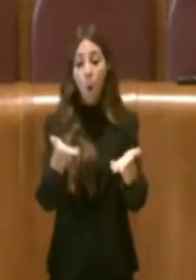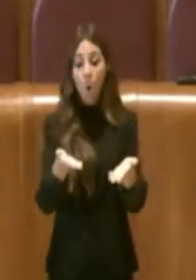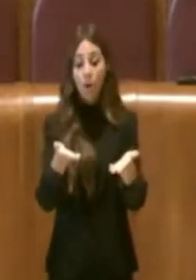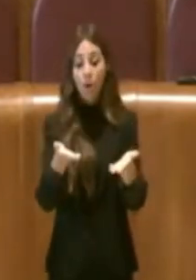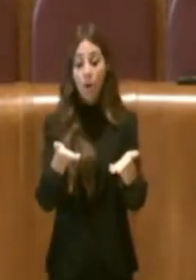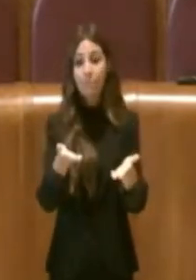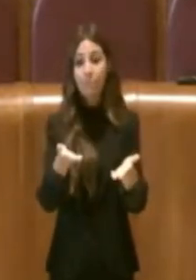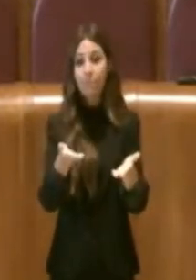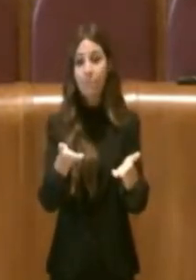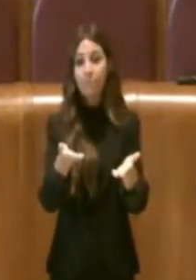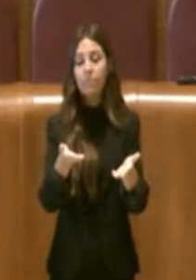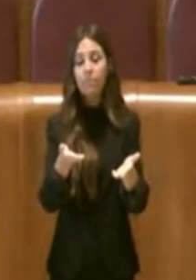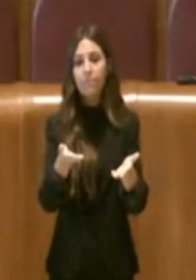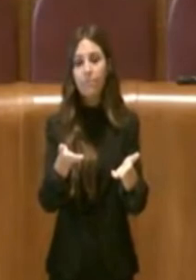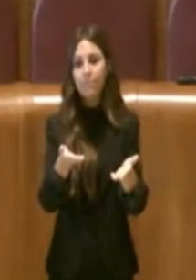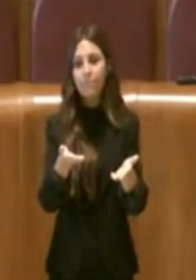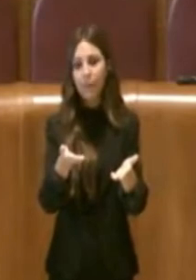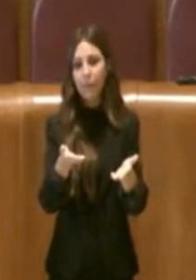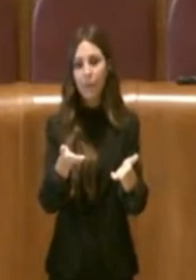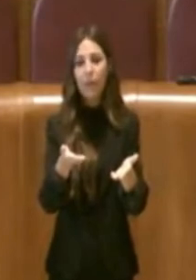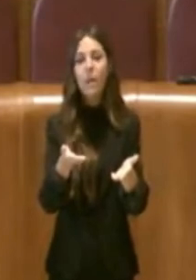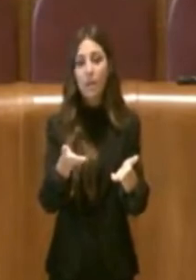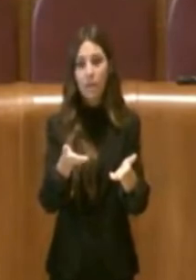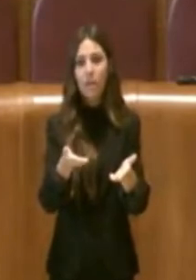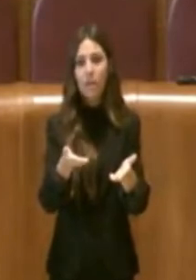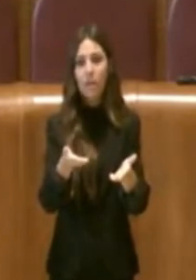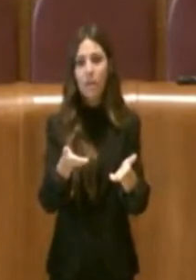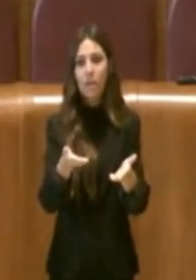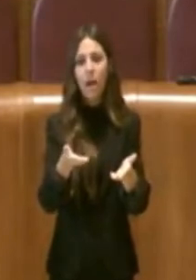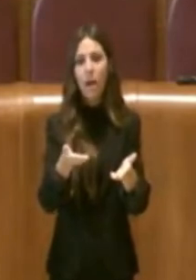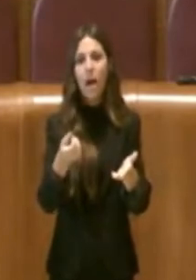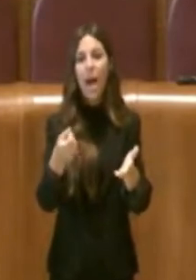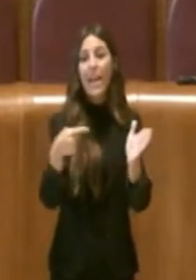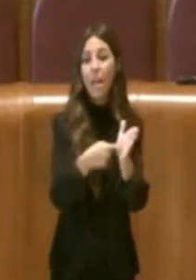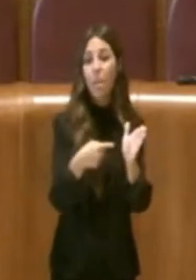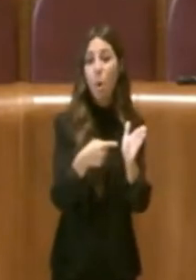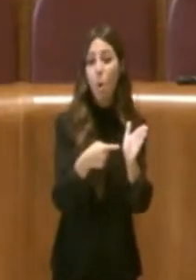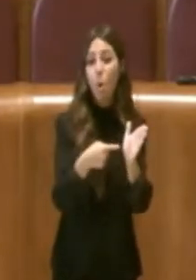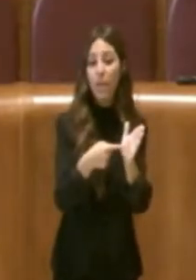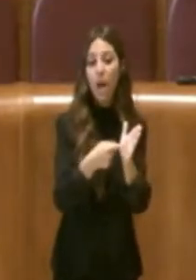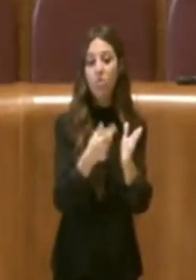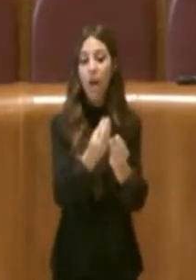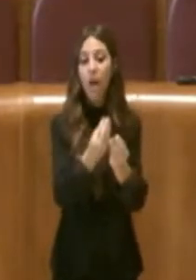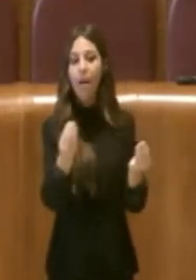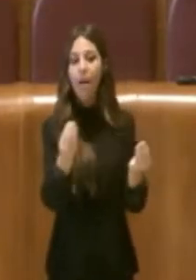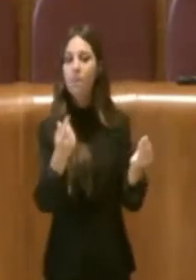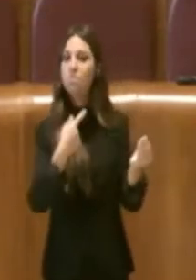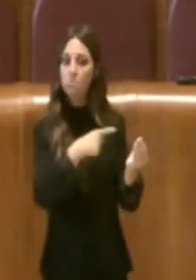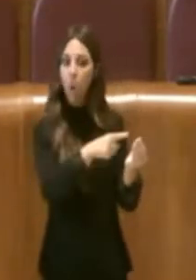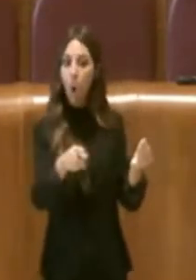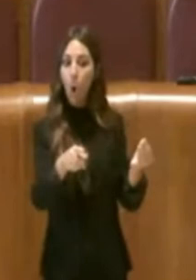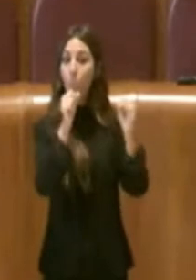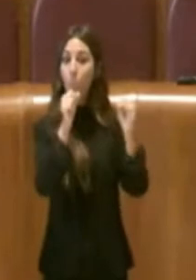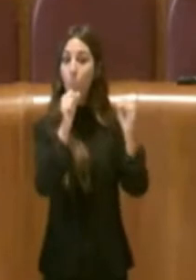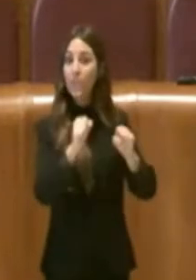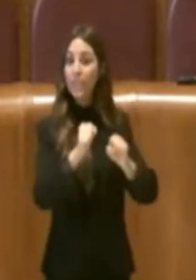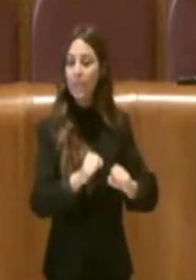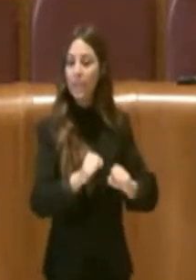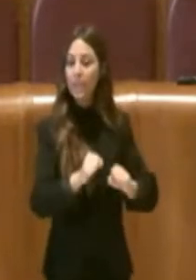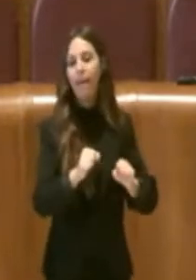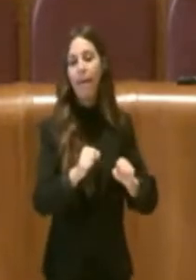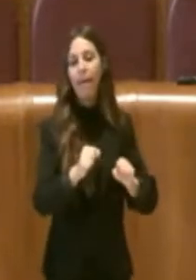'interno dell'articolazione della nostra Repubblica hanno la possibilità di